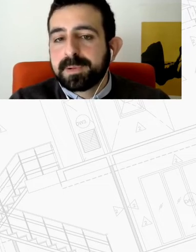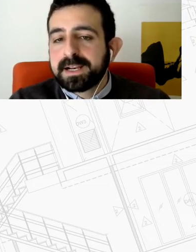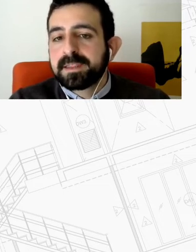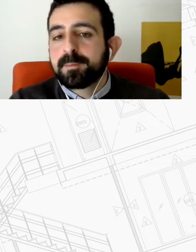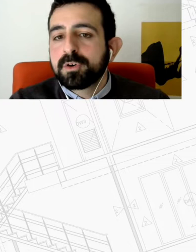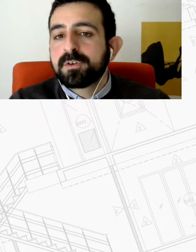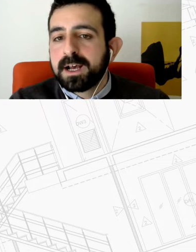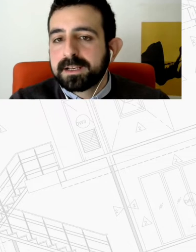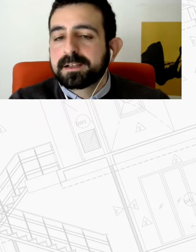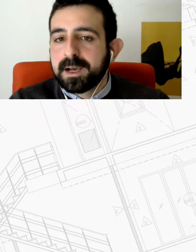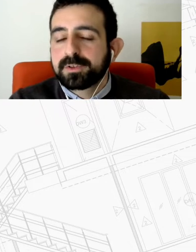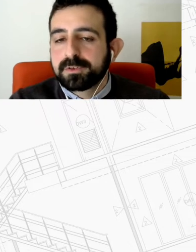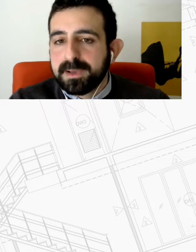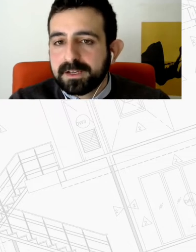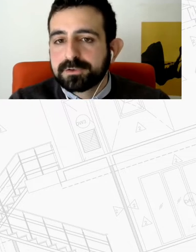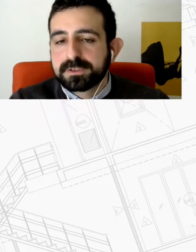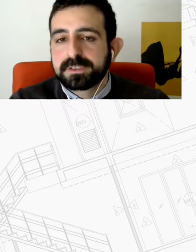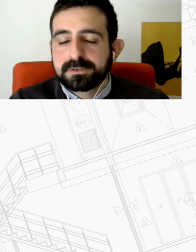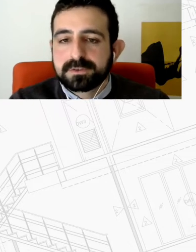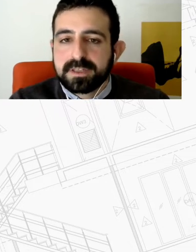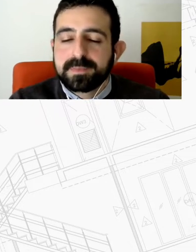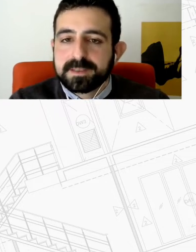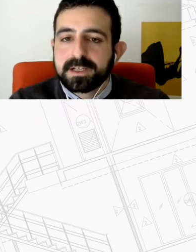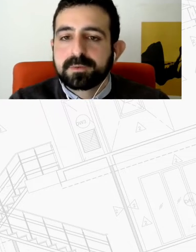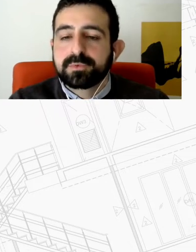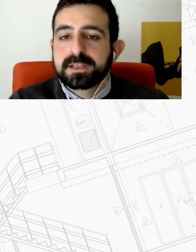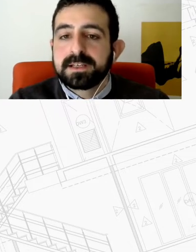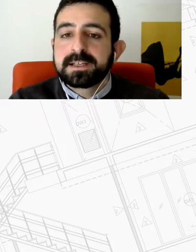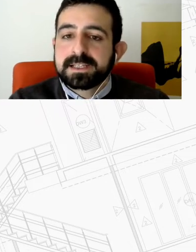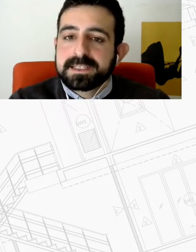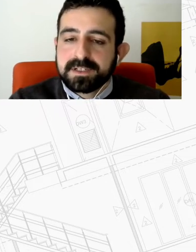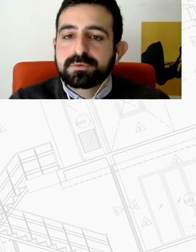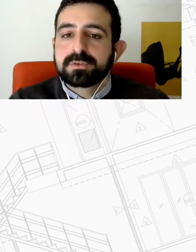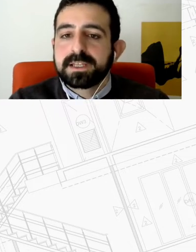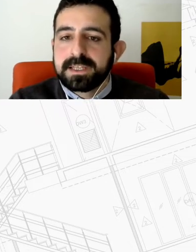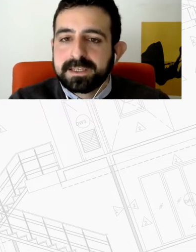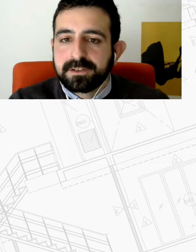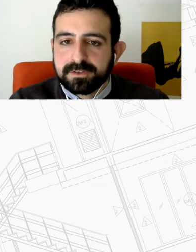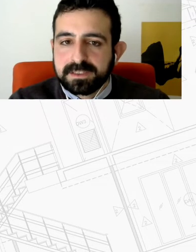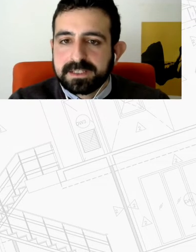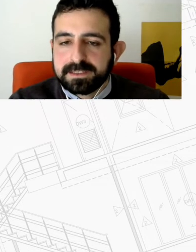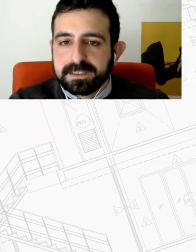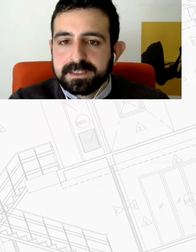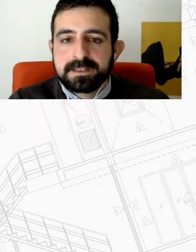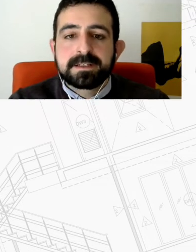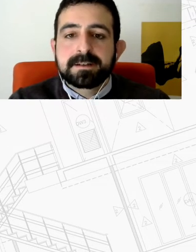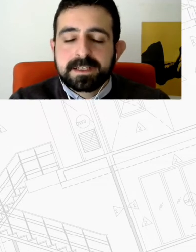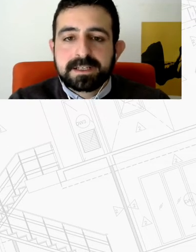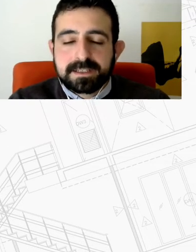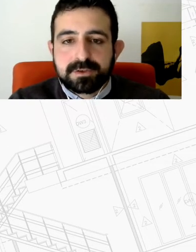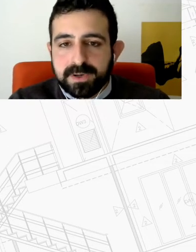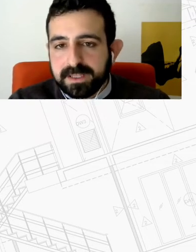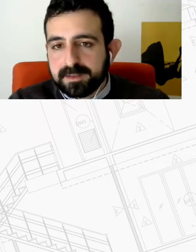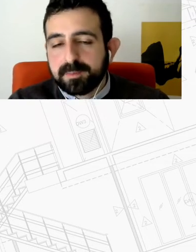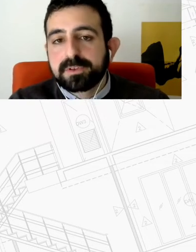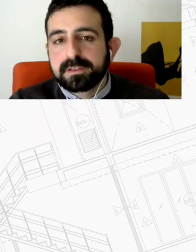πάρει άδεια μόνο αν κάποιο μέρος των διαμερισμάτων που θα κατασκευαστούν είναι κοινωνική κατοικία είναι